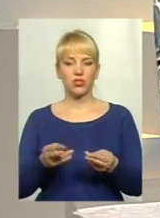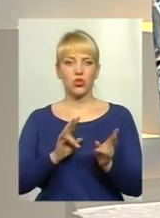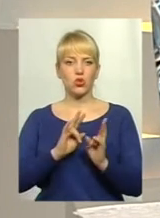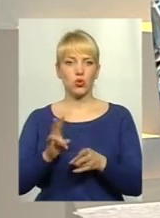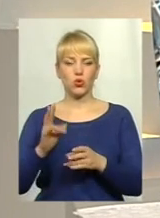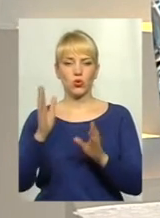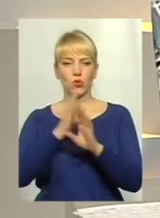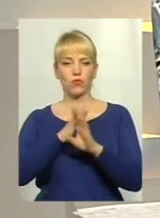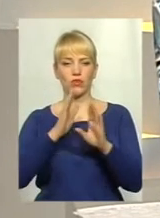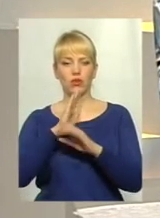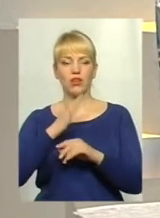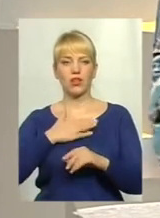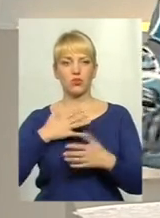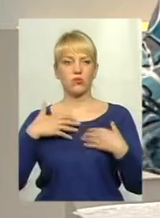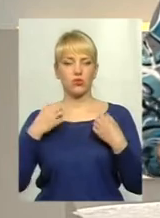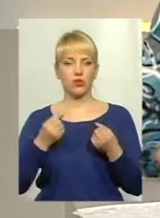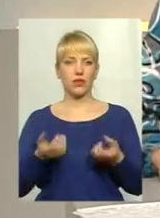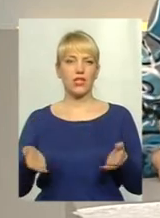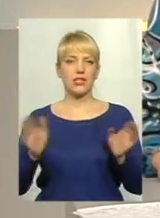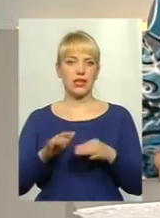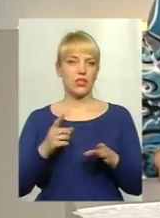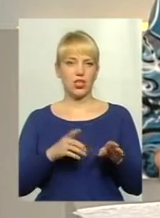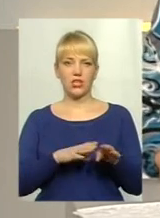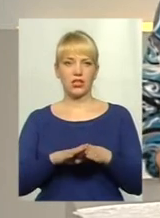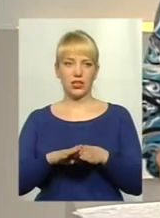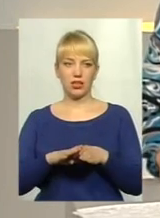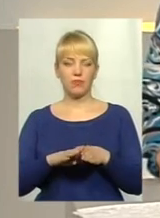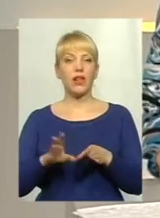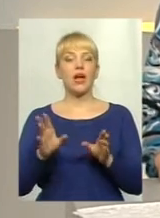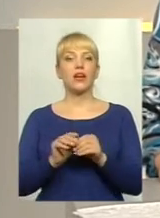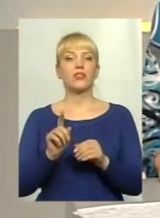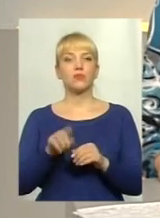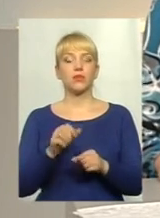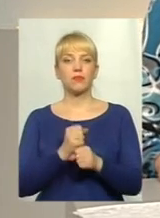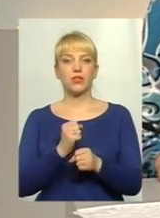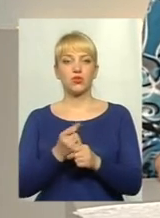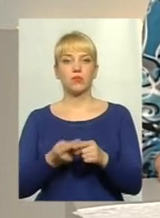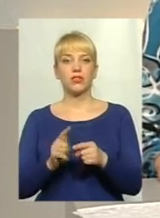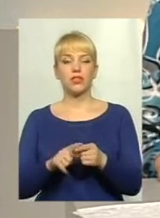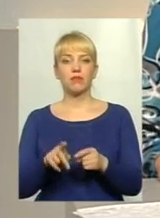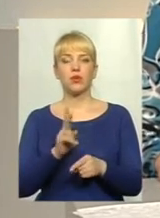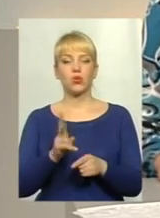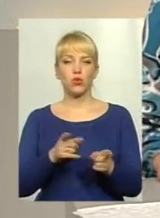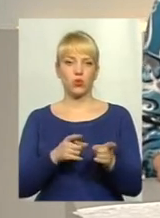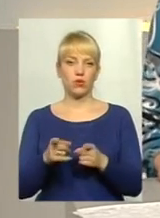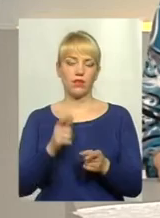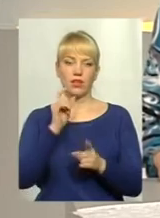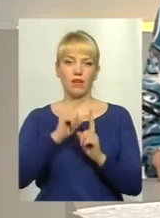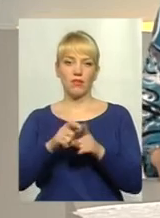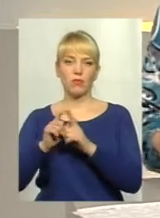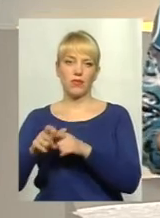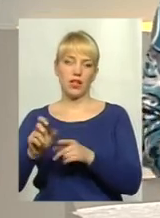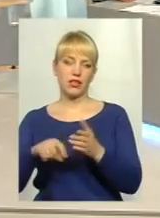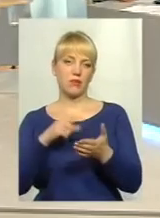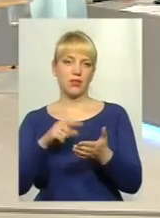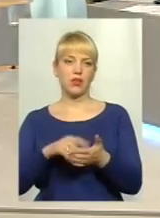довкіллю і нашому здоров'ю, залишається дивним. Разом з тим працюємо з тими, хто готовий відповідати на запитання.